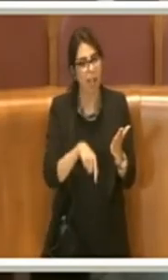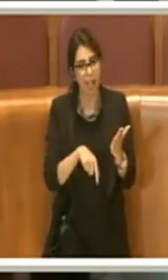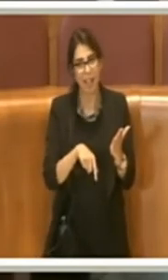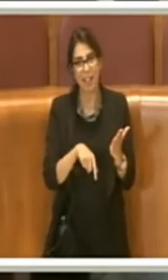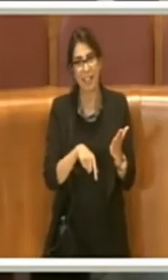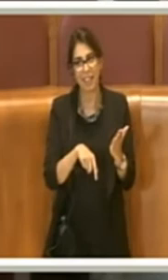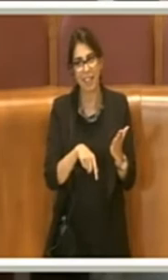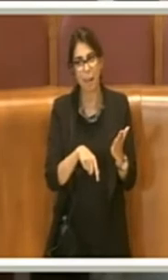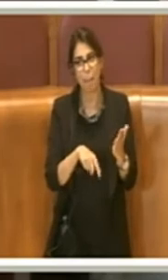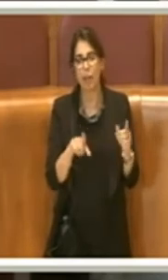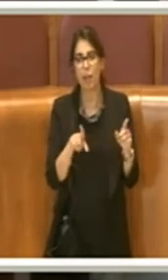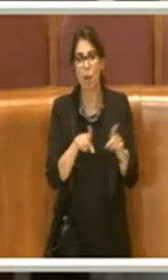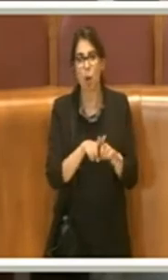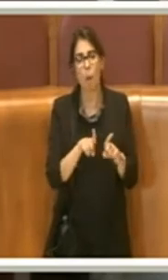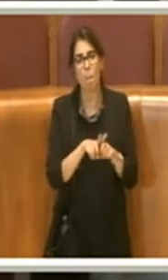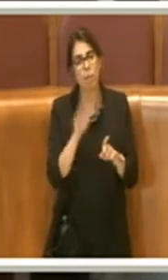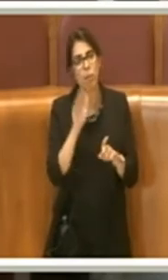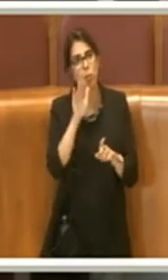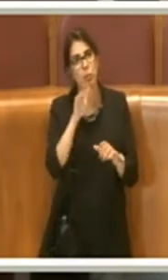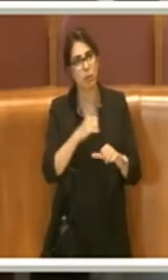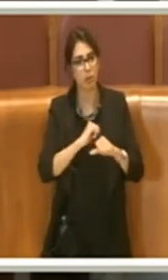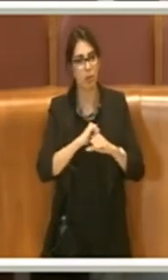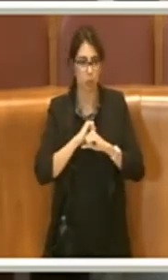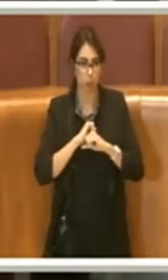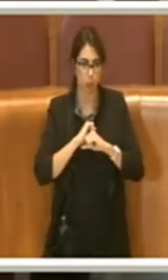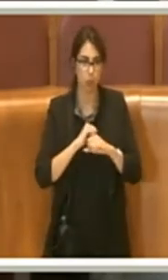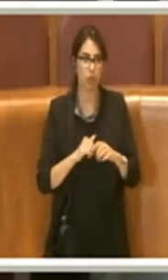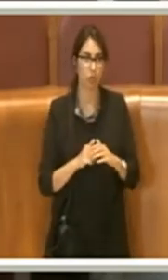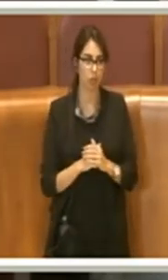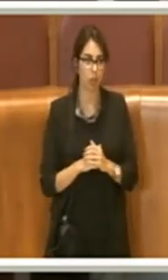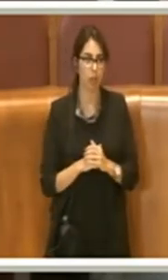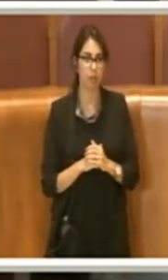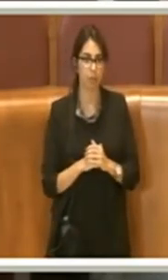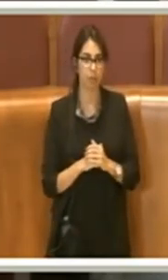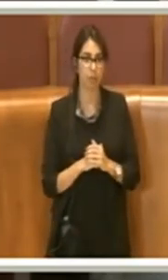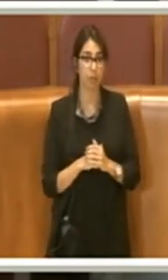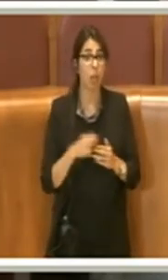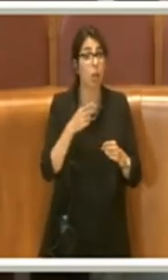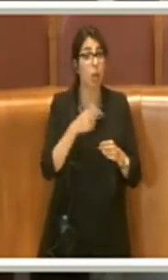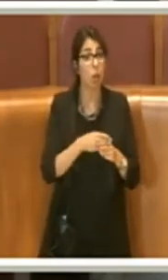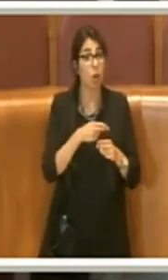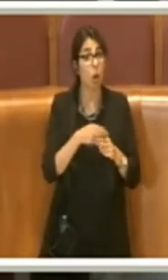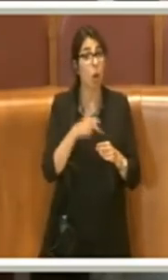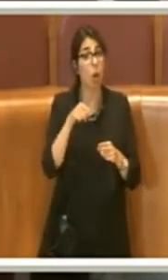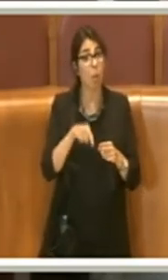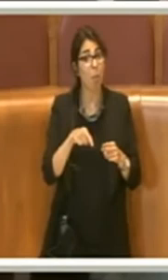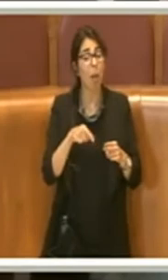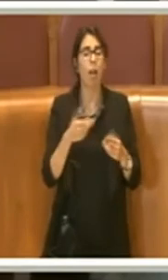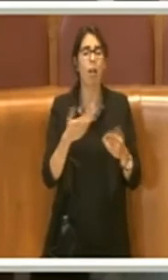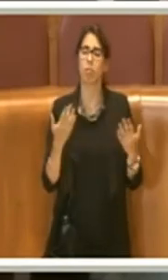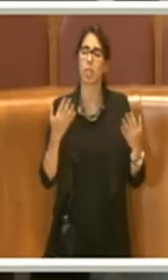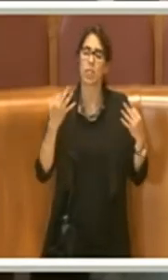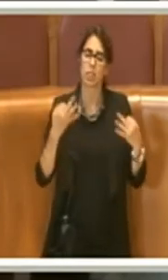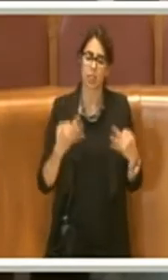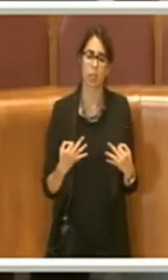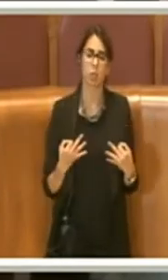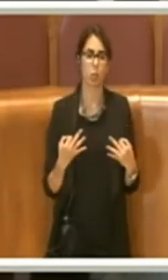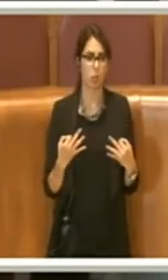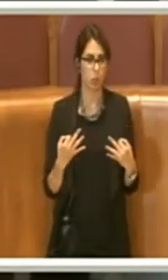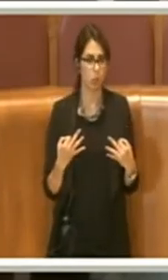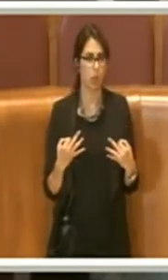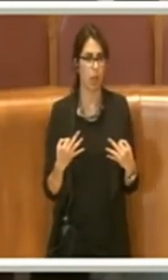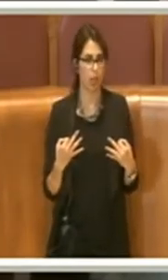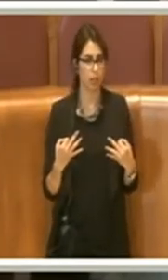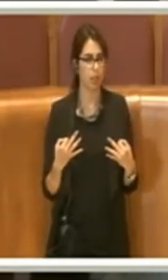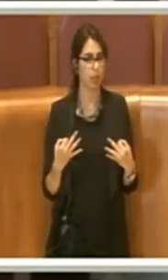futuro. Roma è in condizioni di sicurezza sia per l'ottima